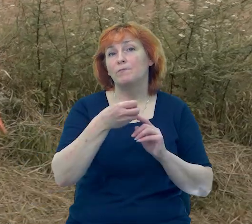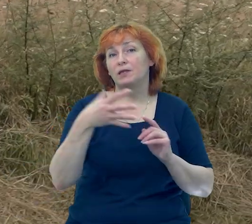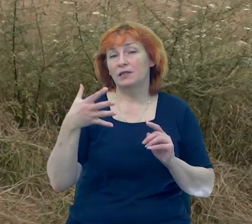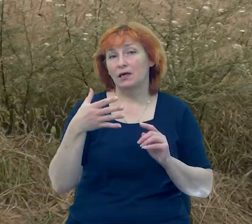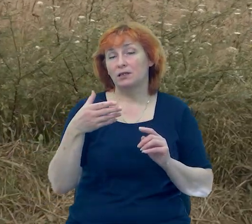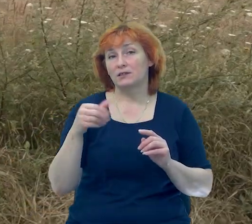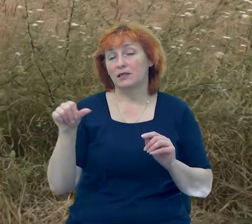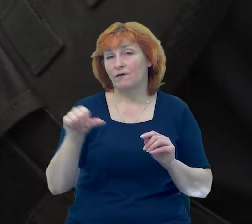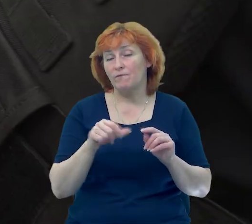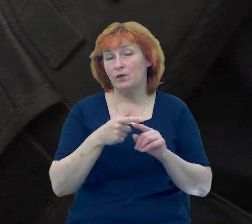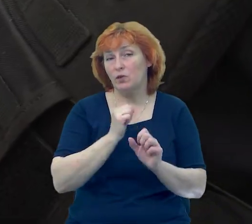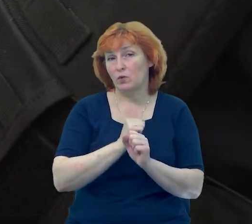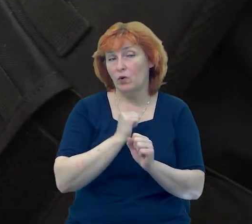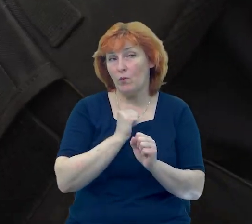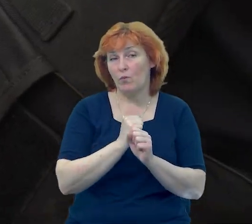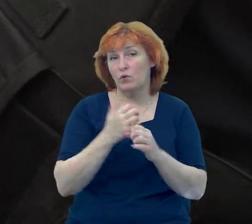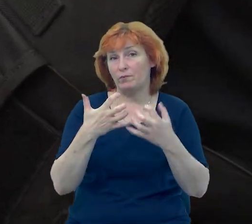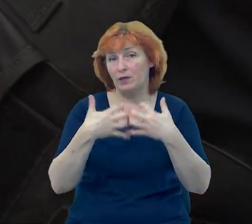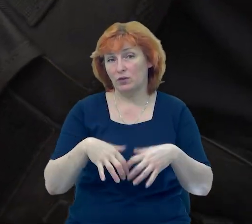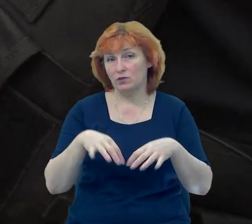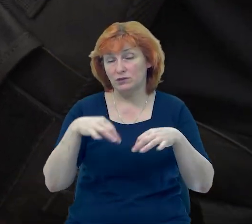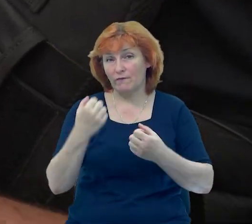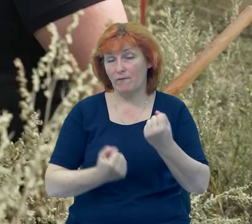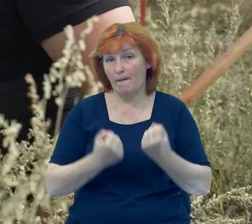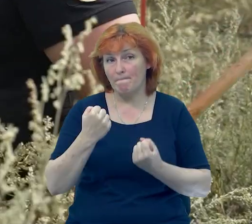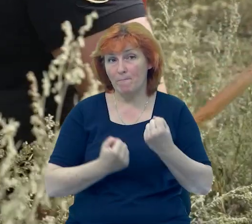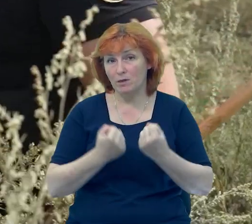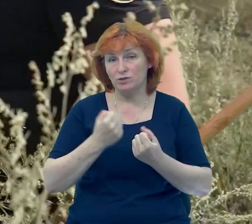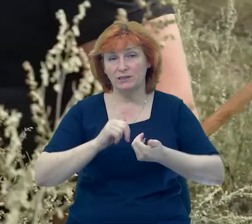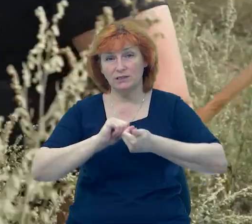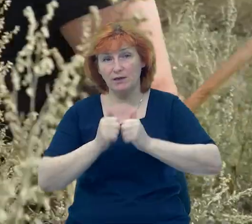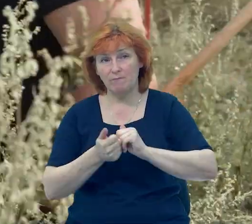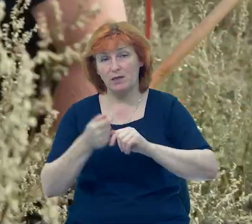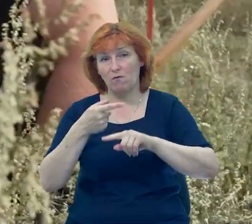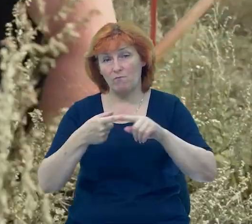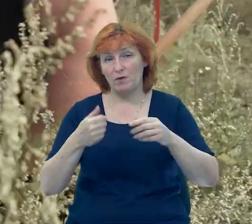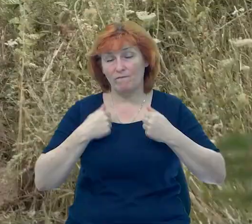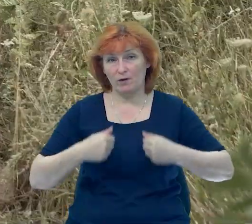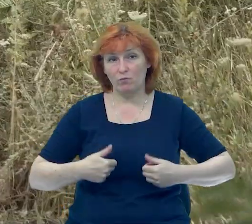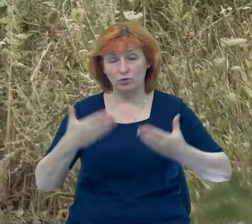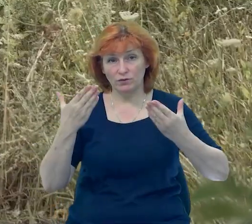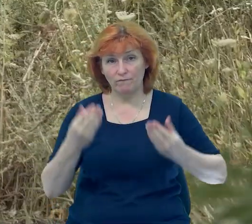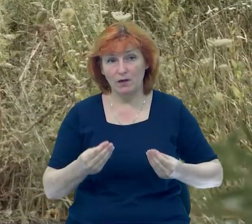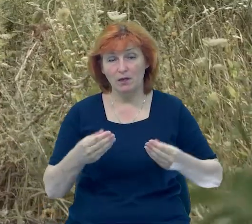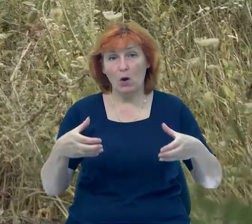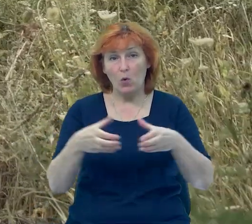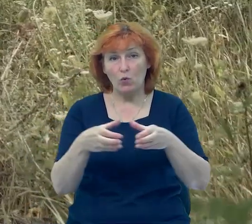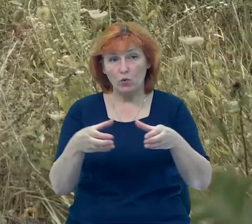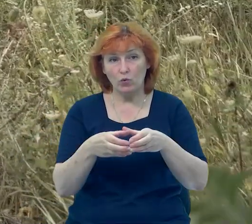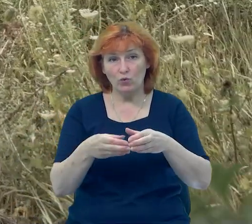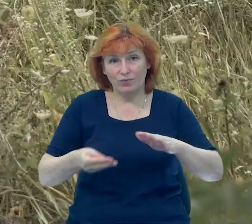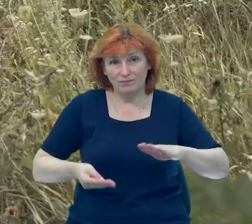роботи механізованої машини МВ-4 заміняє півробочого дня групи саперів. Як вона працює в полях